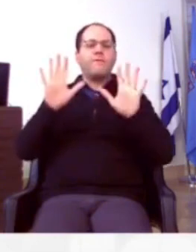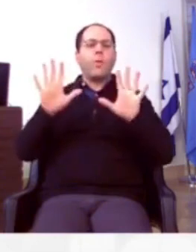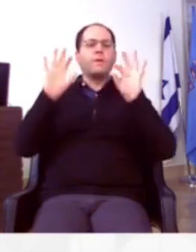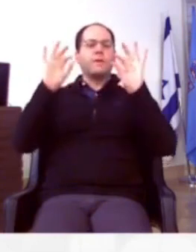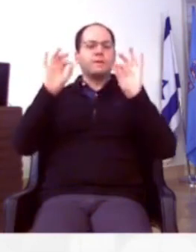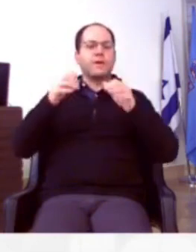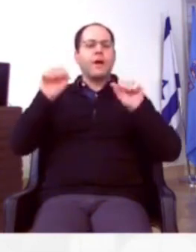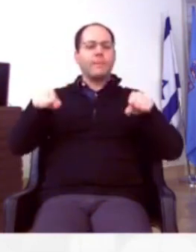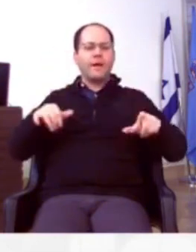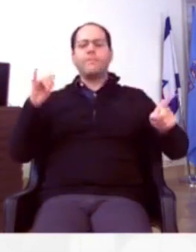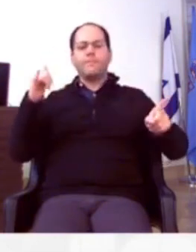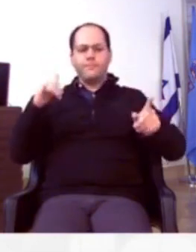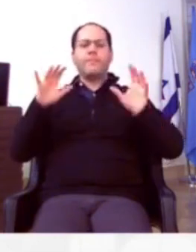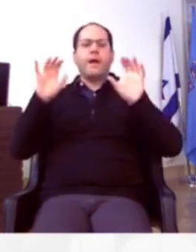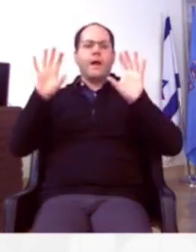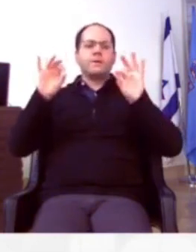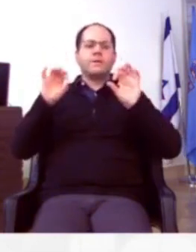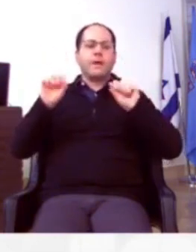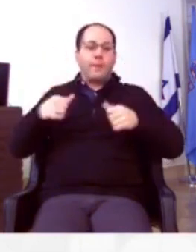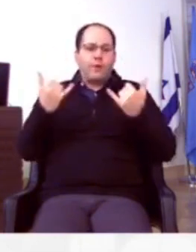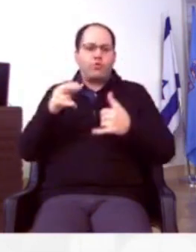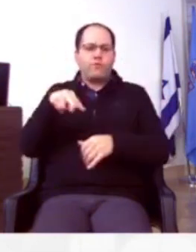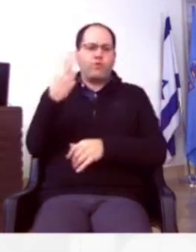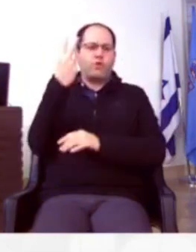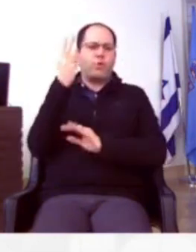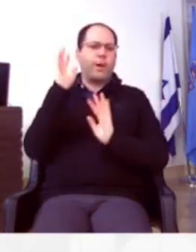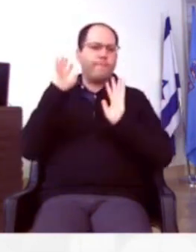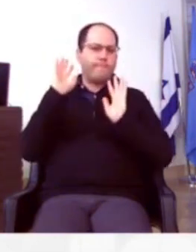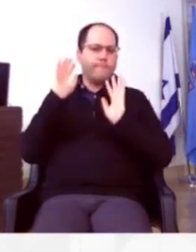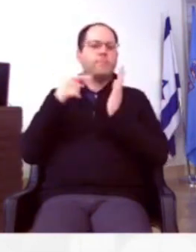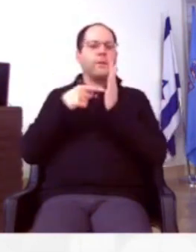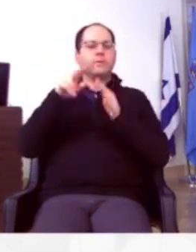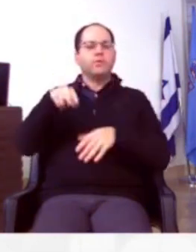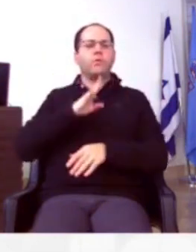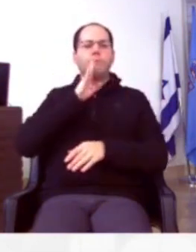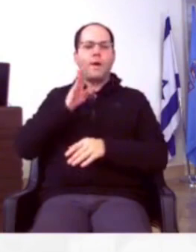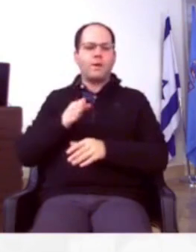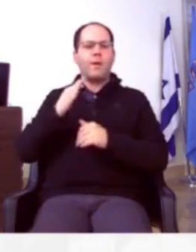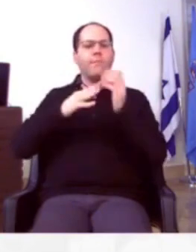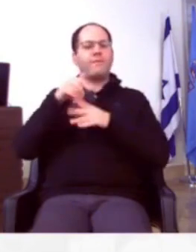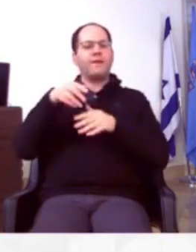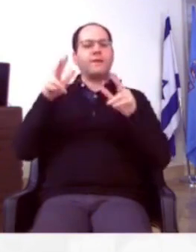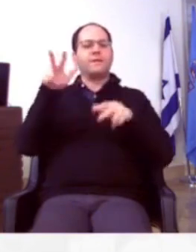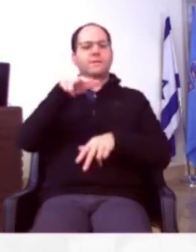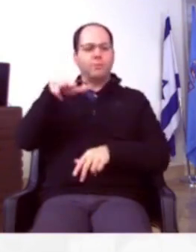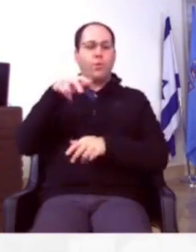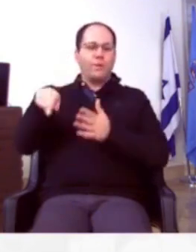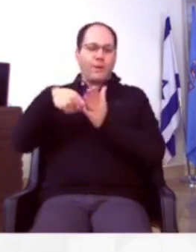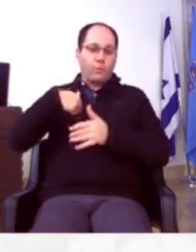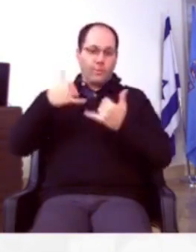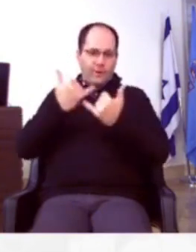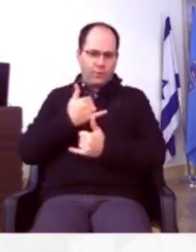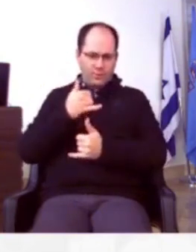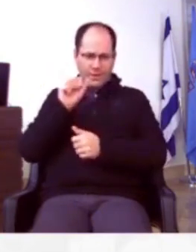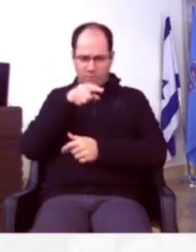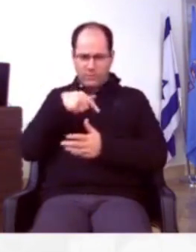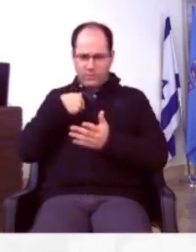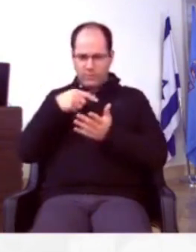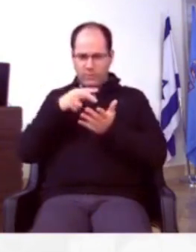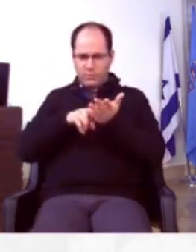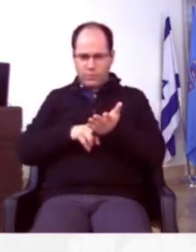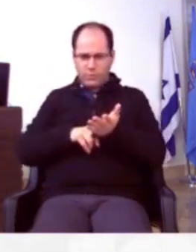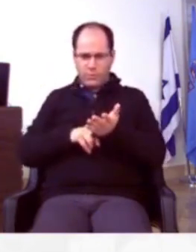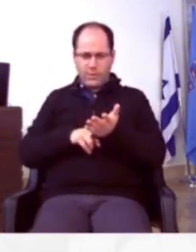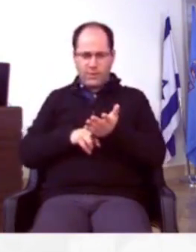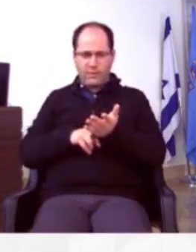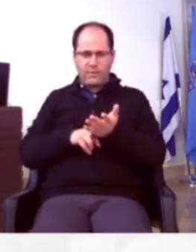יפה, והעשרה קבלנים צריכים להיות, כרגע יש רק שניים, ובגלל זה יש בעיה במבני הציבור, תקנו אותי אם אני טועה, אריאל, זה נכון או לא